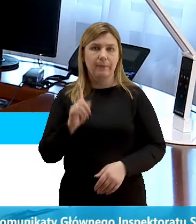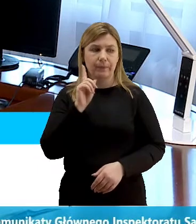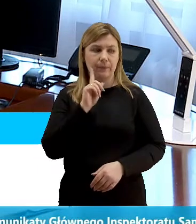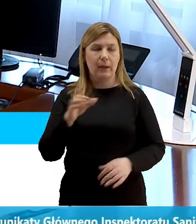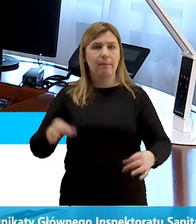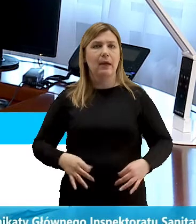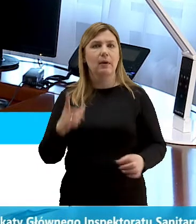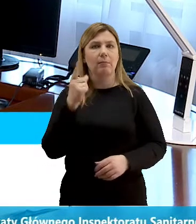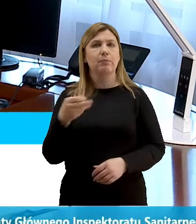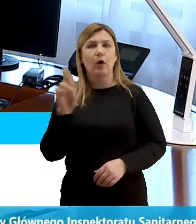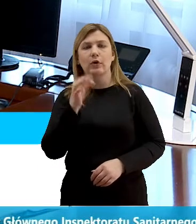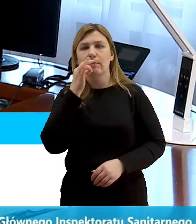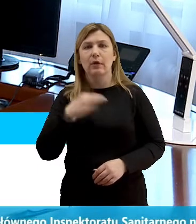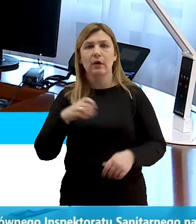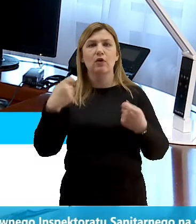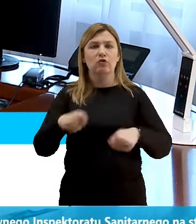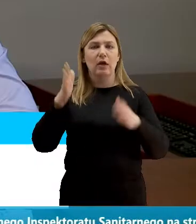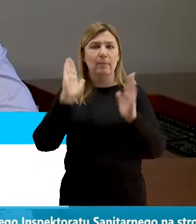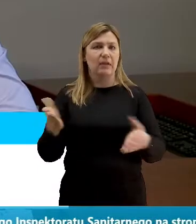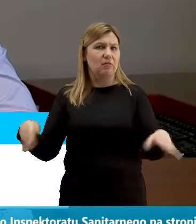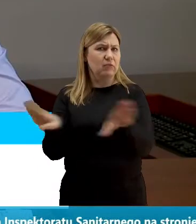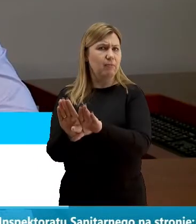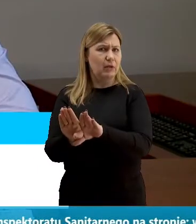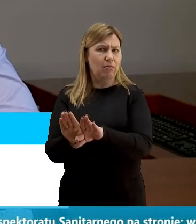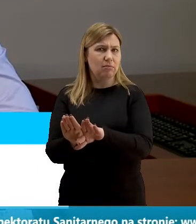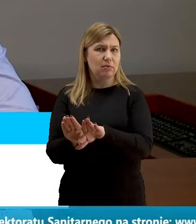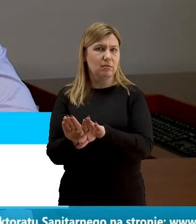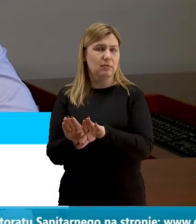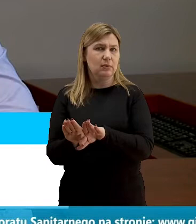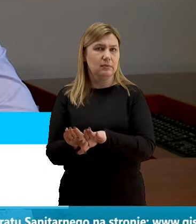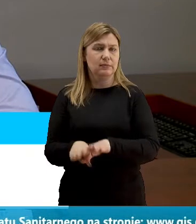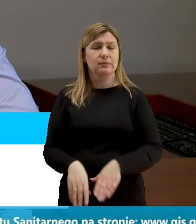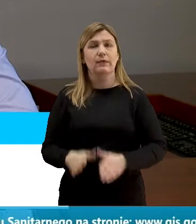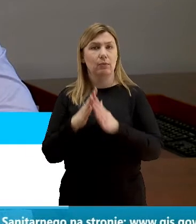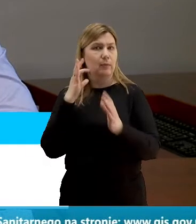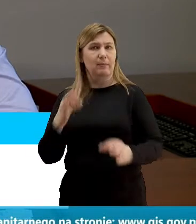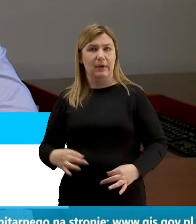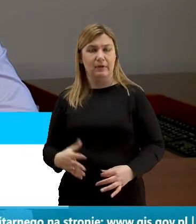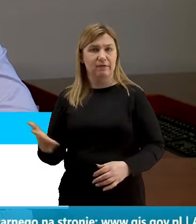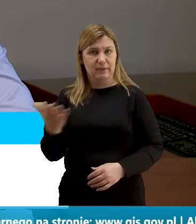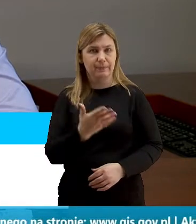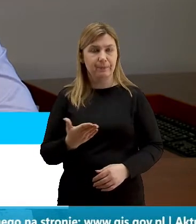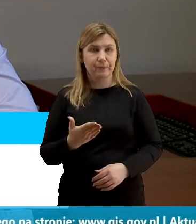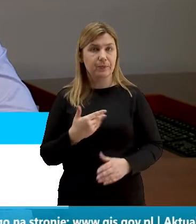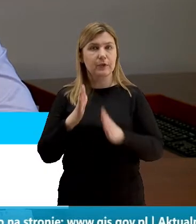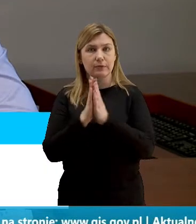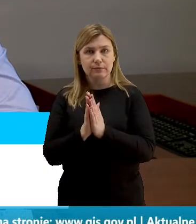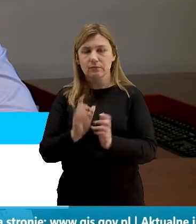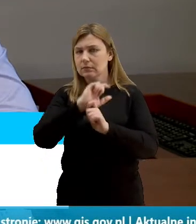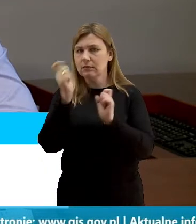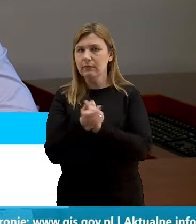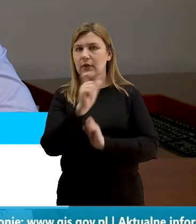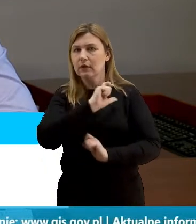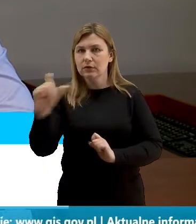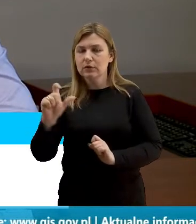Pytaczy Szczecin będzie zamknięty proszę Państwa proszę na bieżąco jeszcze raz